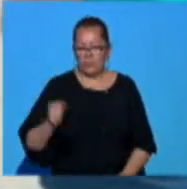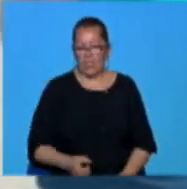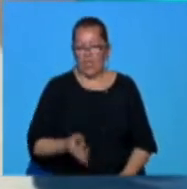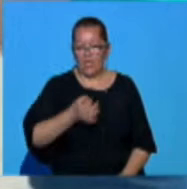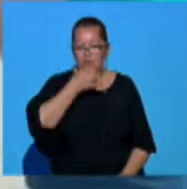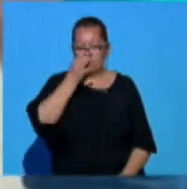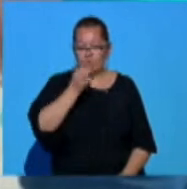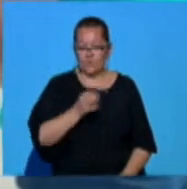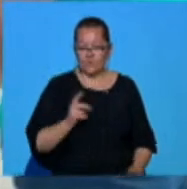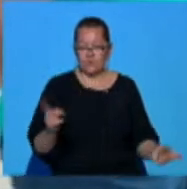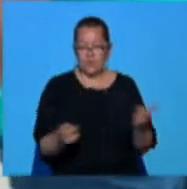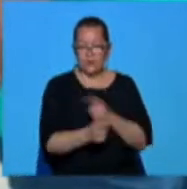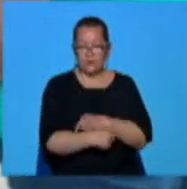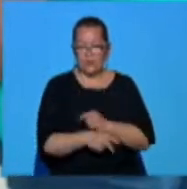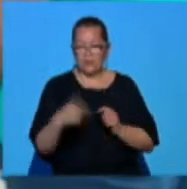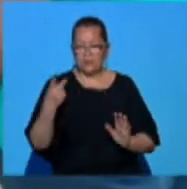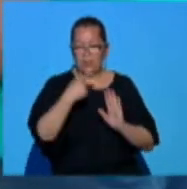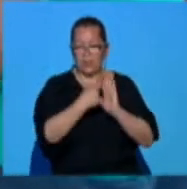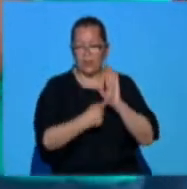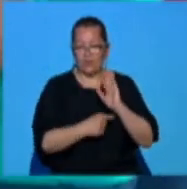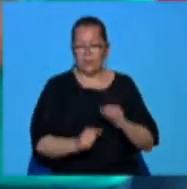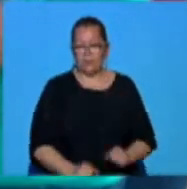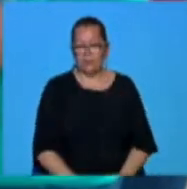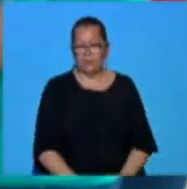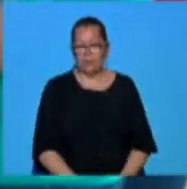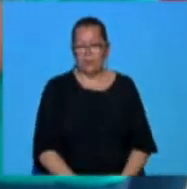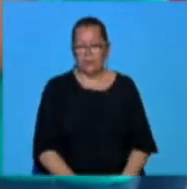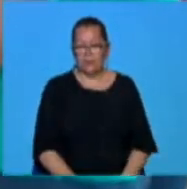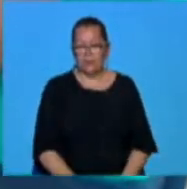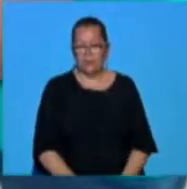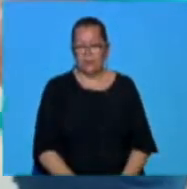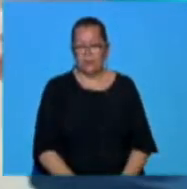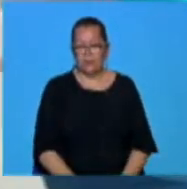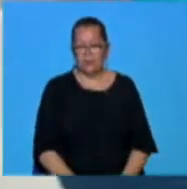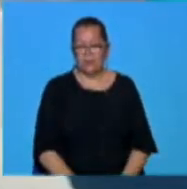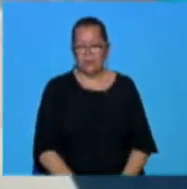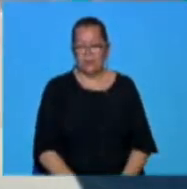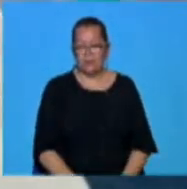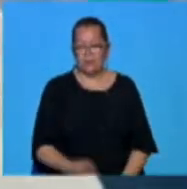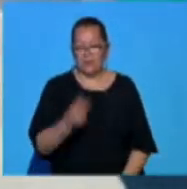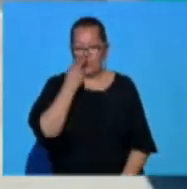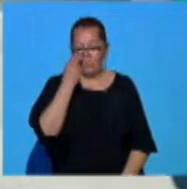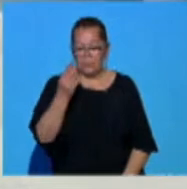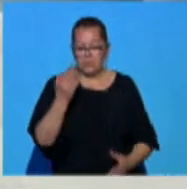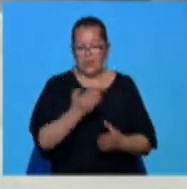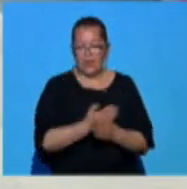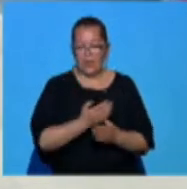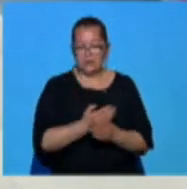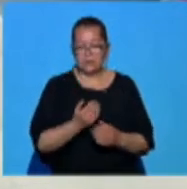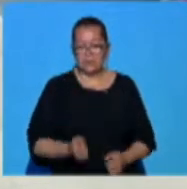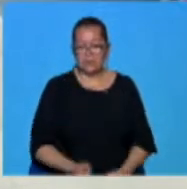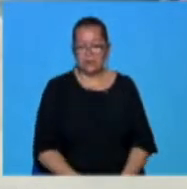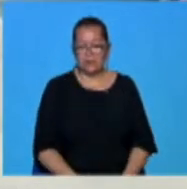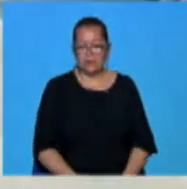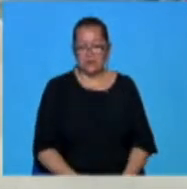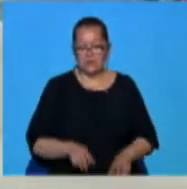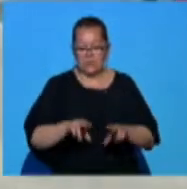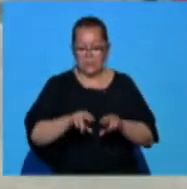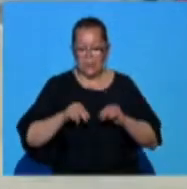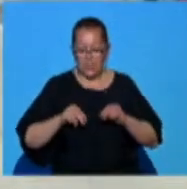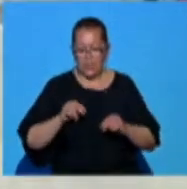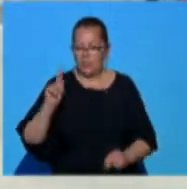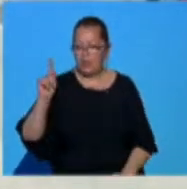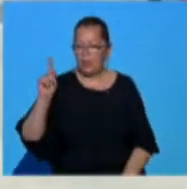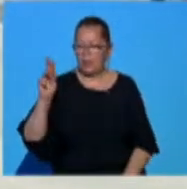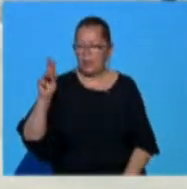ne rotească. Am stat aproape trei luni și după trei luni ne-a venit să ne arăte cu documente că ne ia grupa și